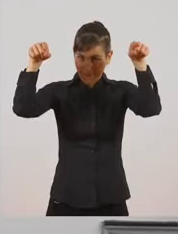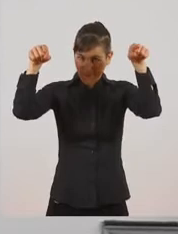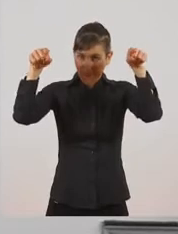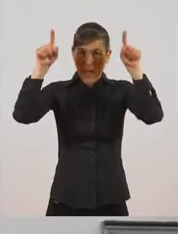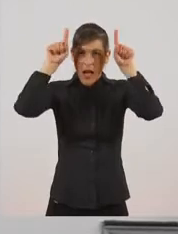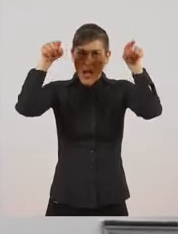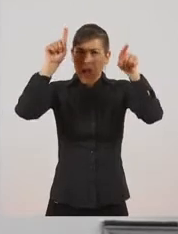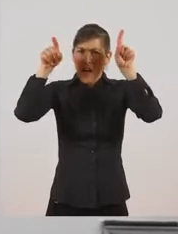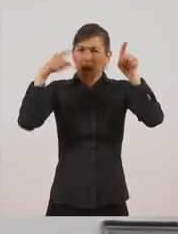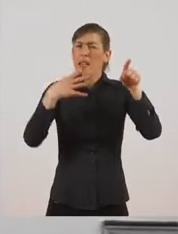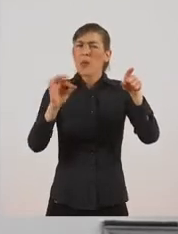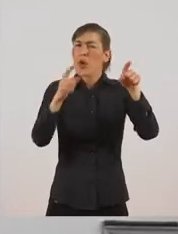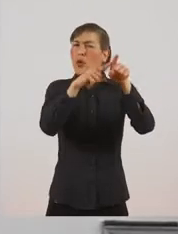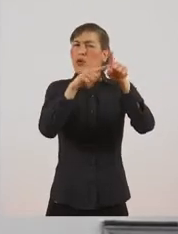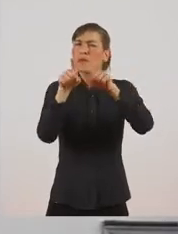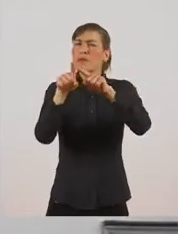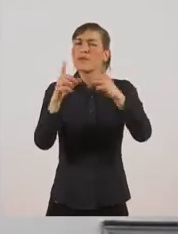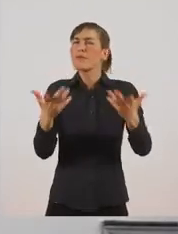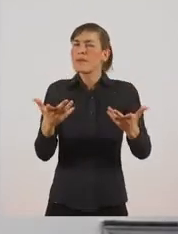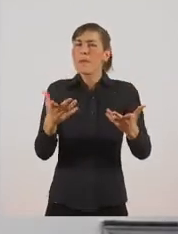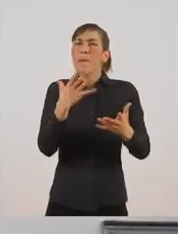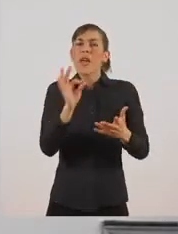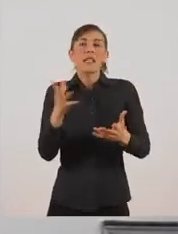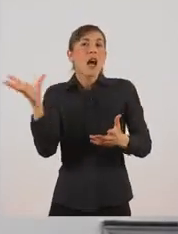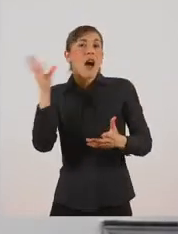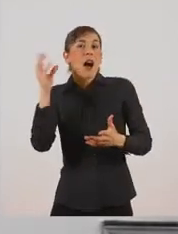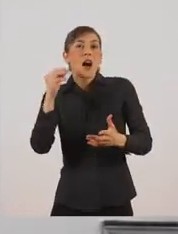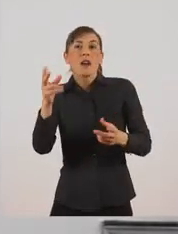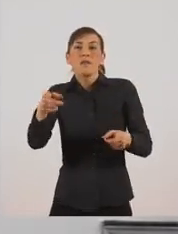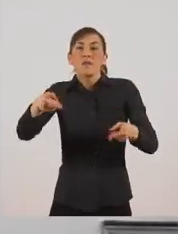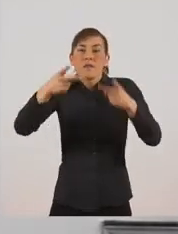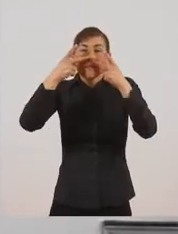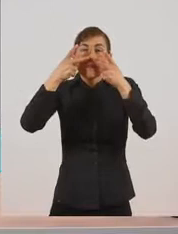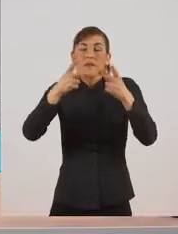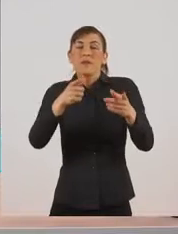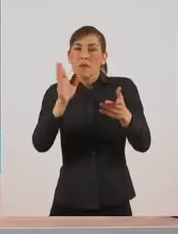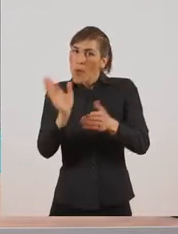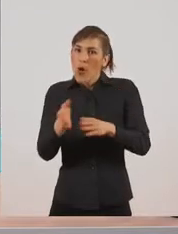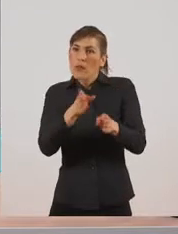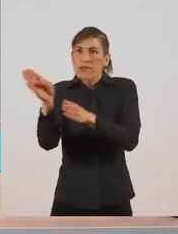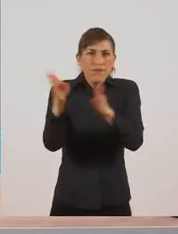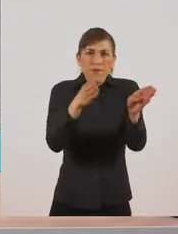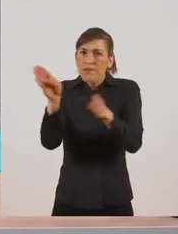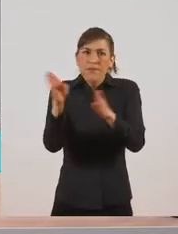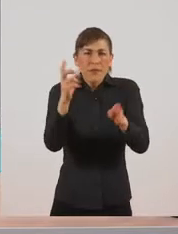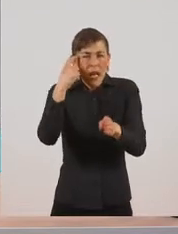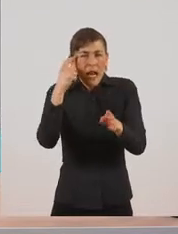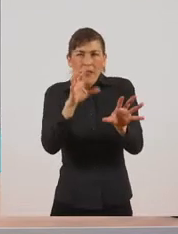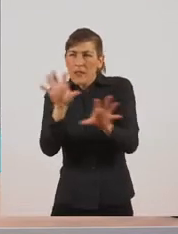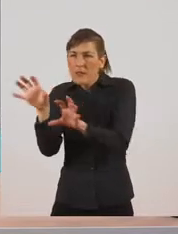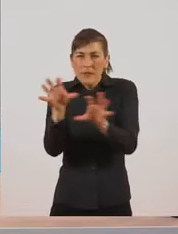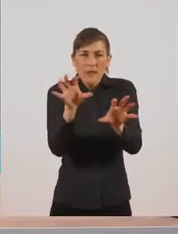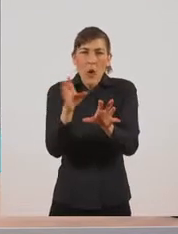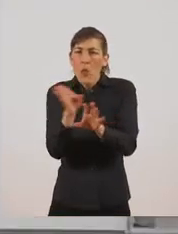τα όργανα της ακοής και της όσφρησης και τη βοηθάνουν να προσανατολίζεται. Και εδώ έχουμε την προβοσκίδα.